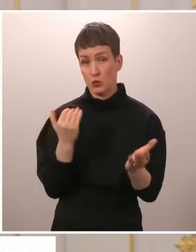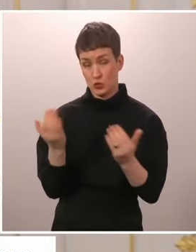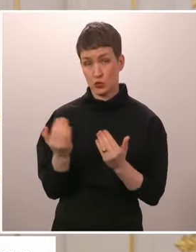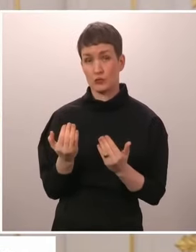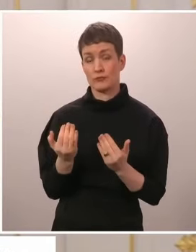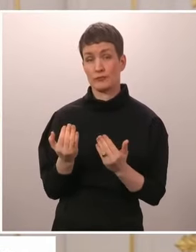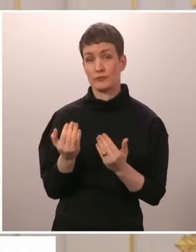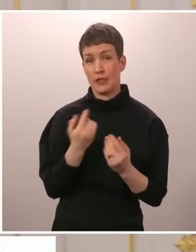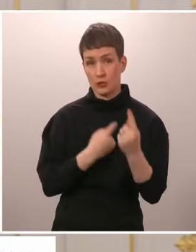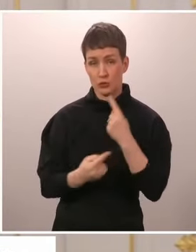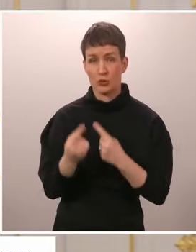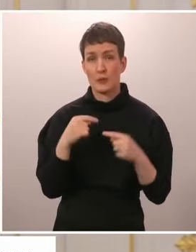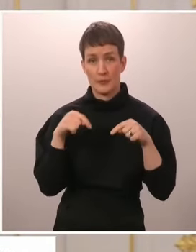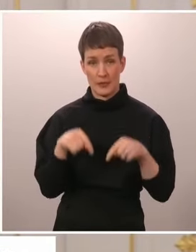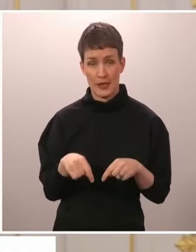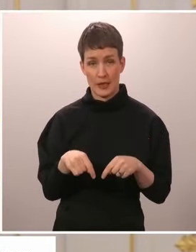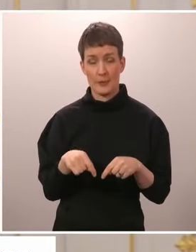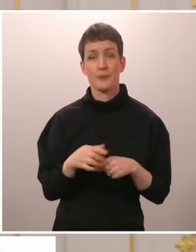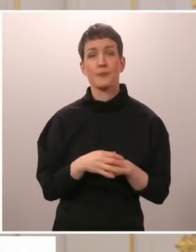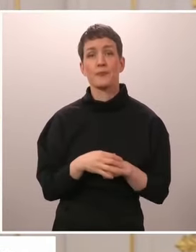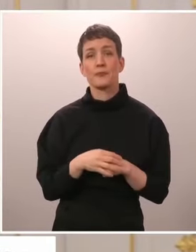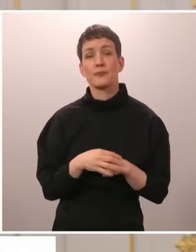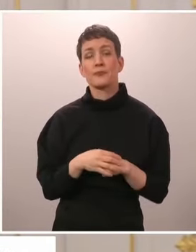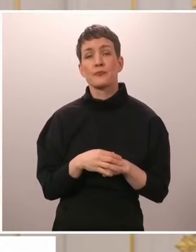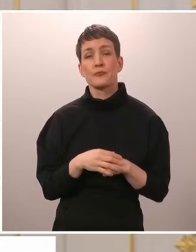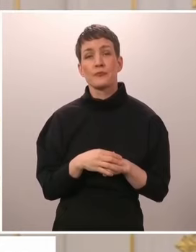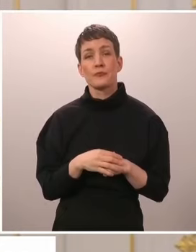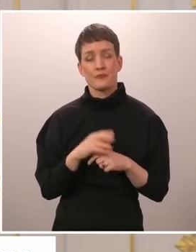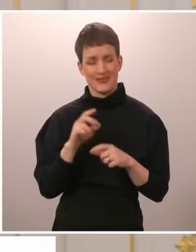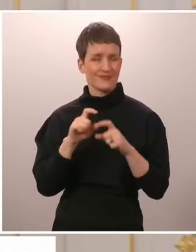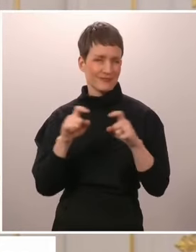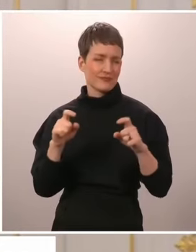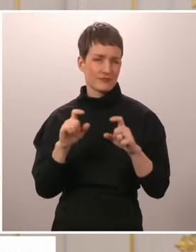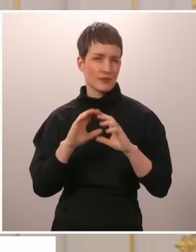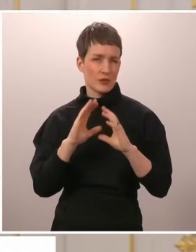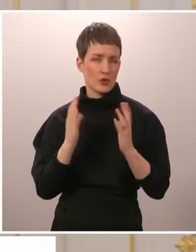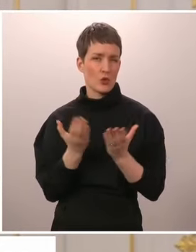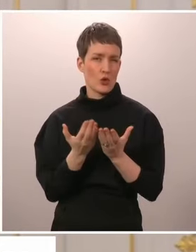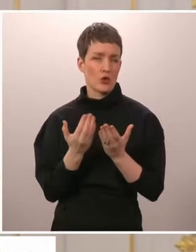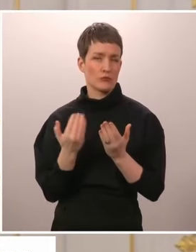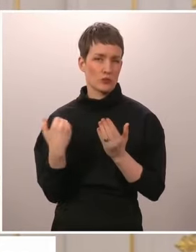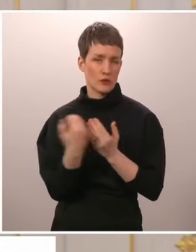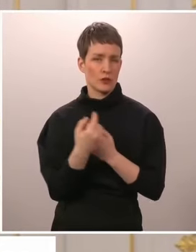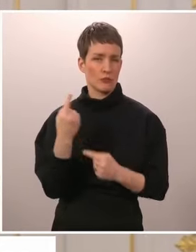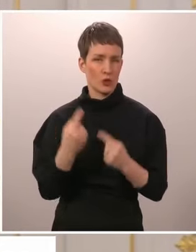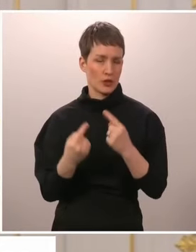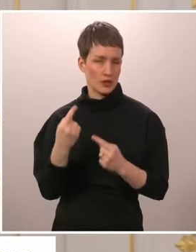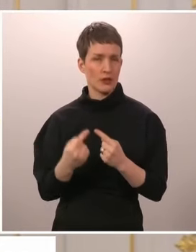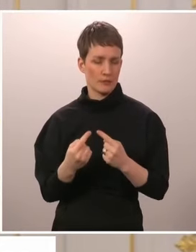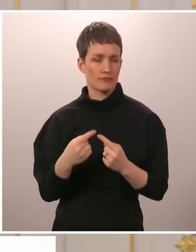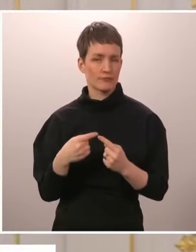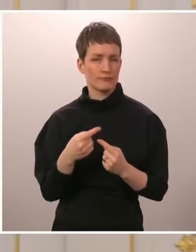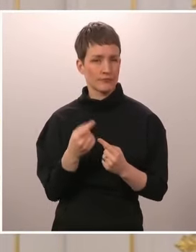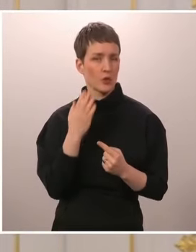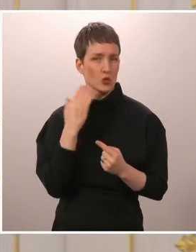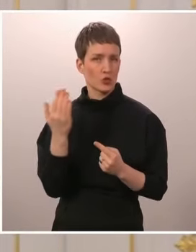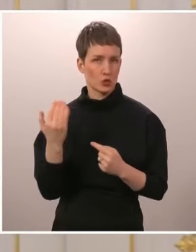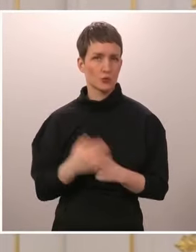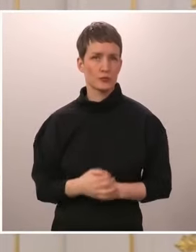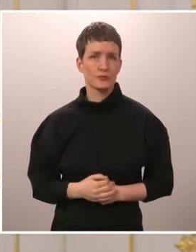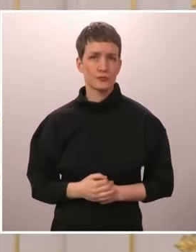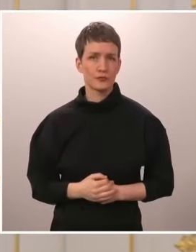käymään ja keskustelemaan ulko ja turvallisuuspolitiikasta seuraavien kuukausien aikana.